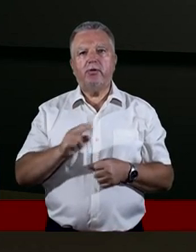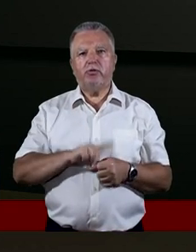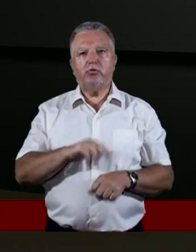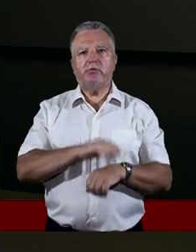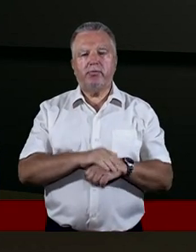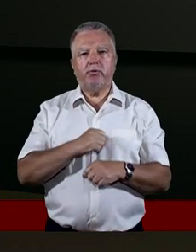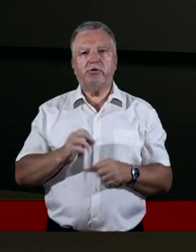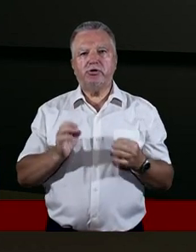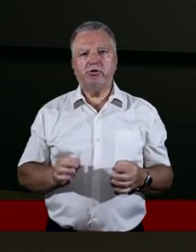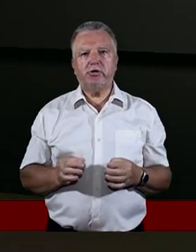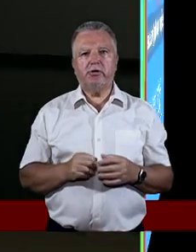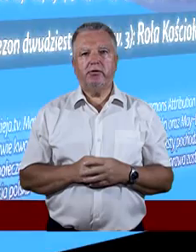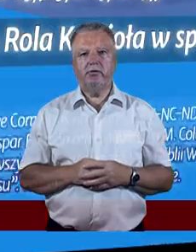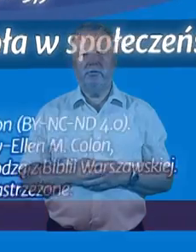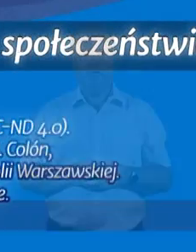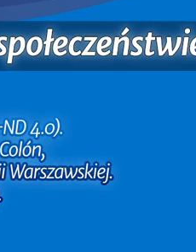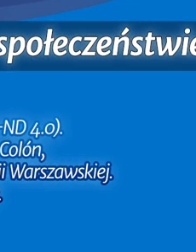się dzisiaj zająć. Zapraszam.